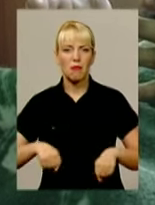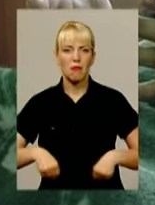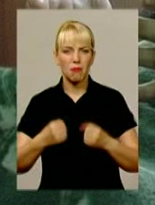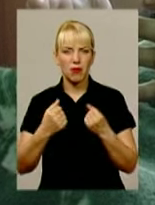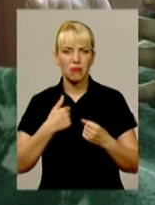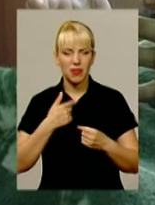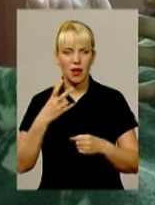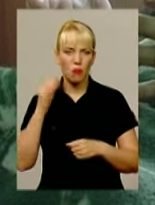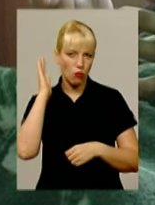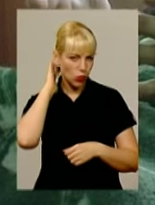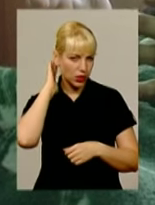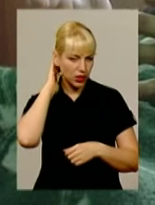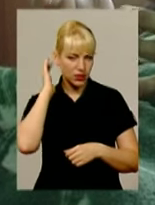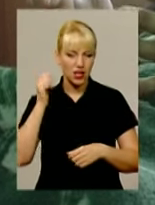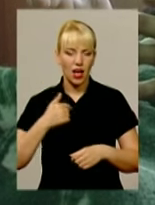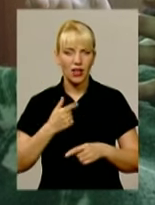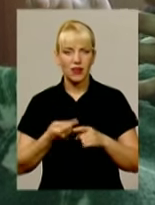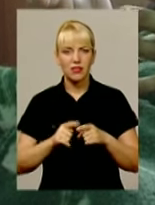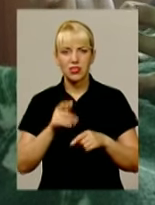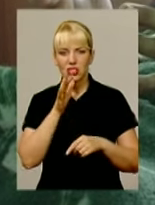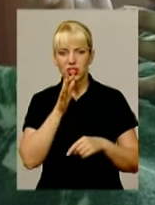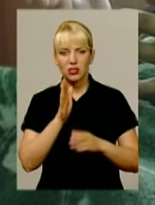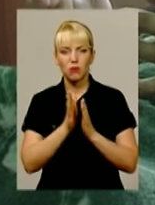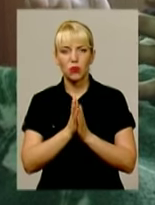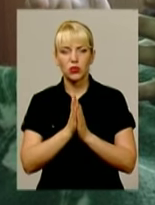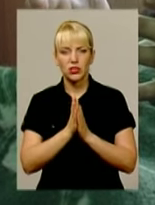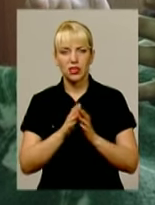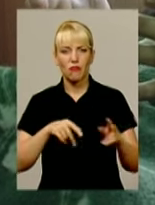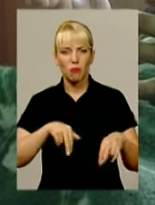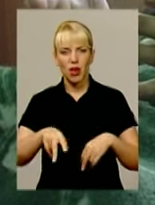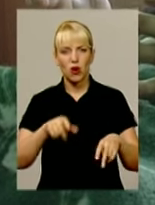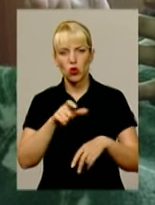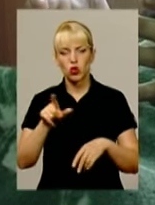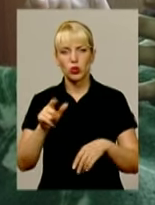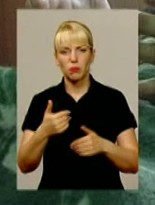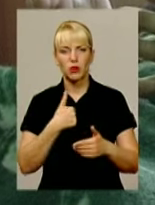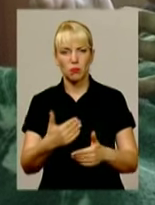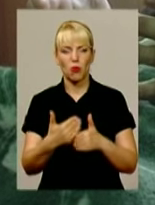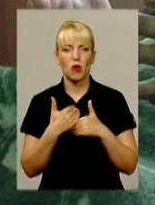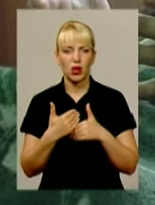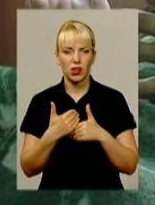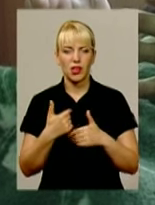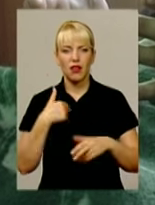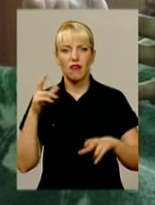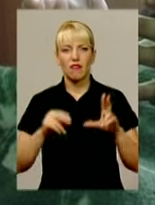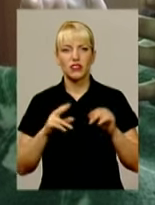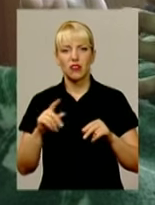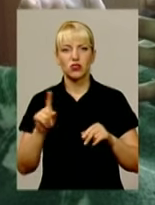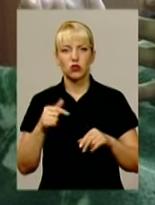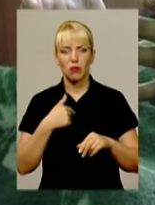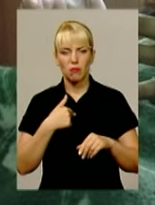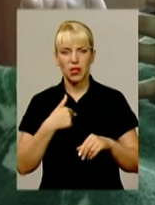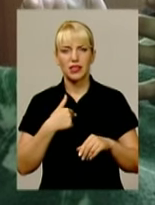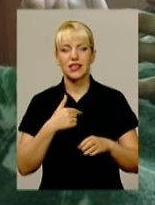В цей час я просив, перехожив, щоб вони мені допомогли. Тому що я вважав, що щодо мене здійснюються